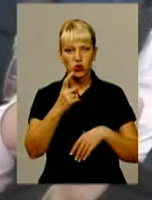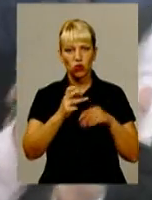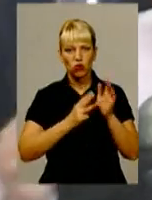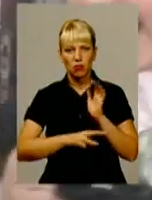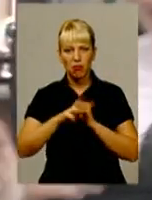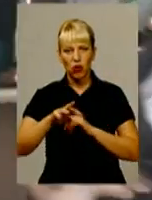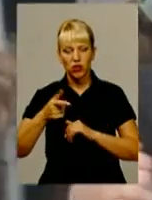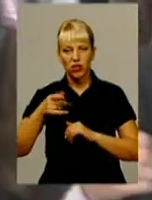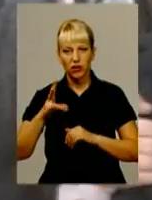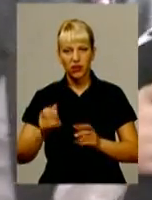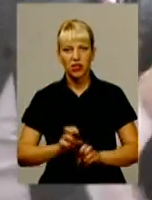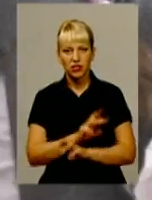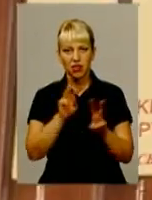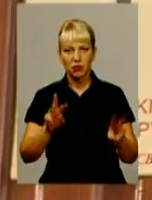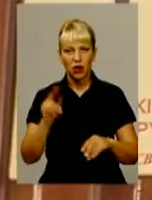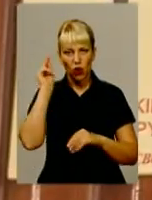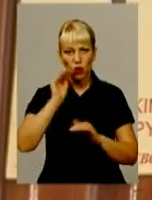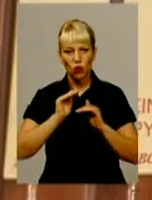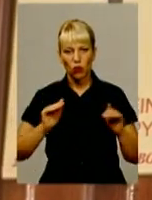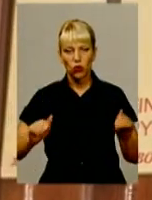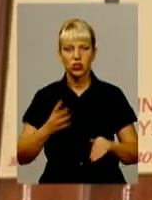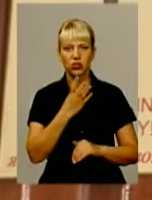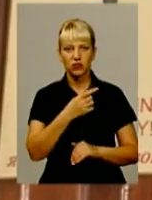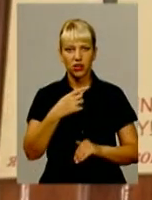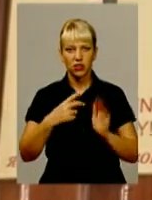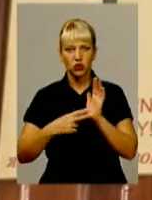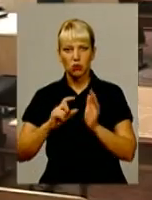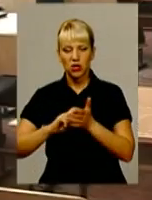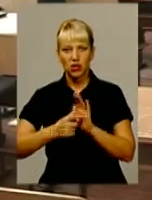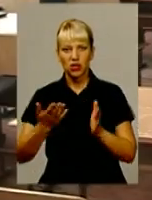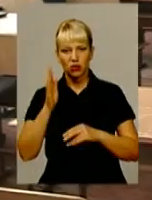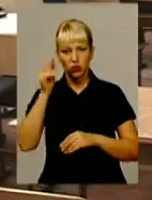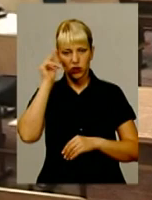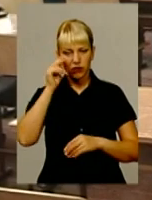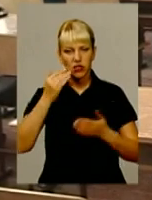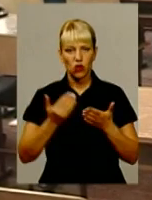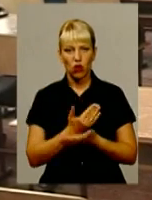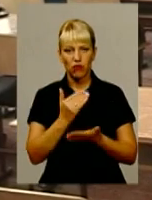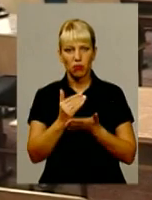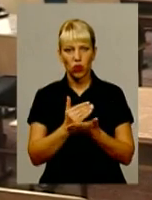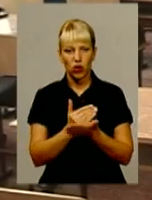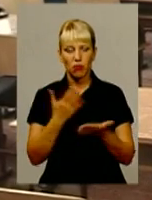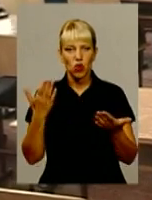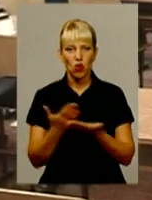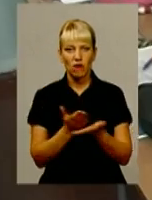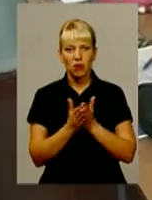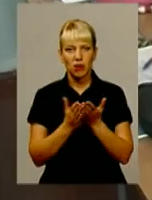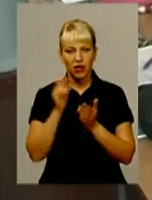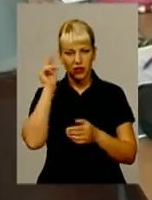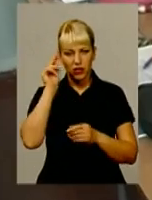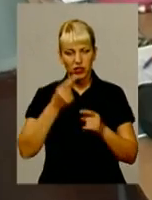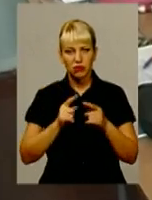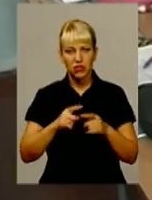мільйонів гривень на забезпечення учнів 4 та 7 класів, які навчатимуться за оновленими програмами новими книжками. Це лише